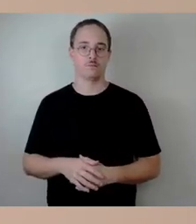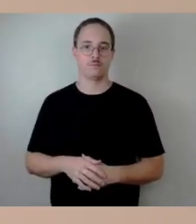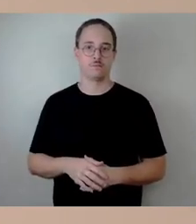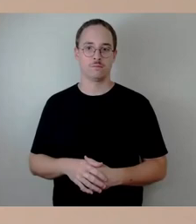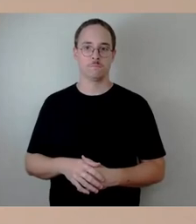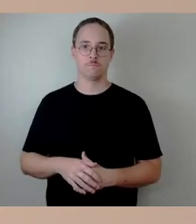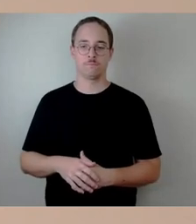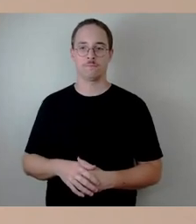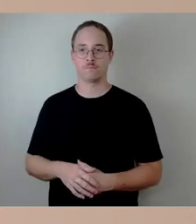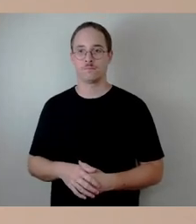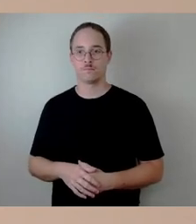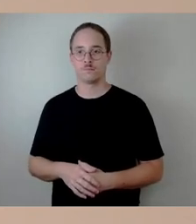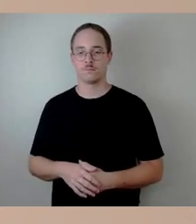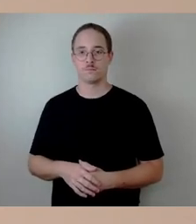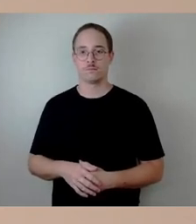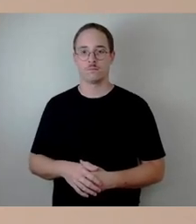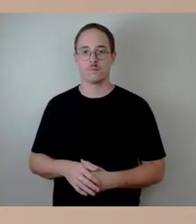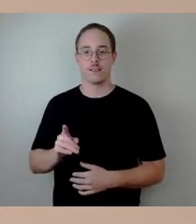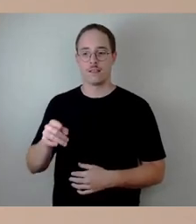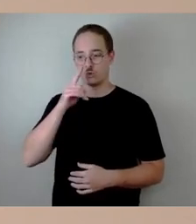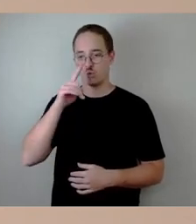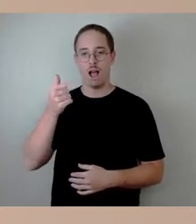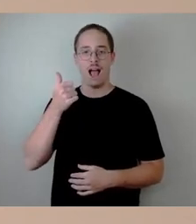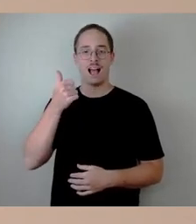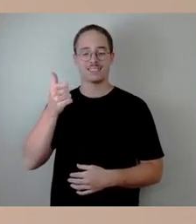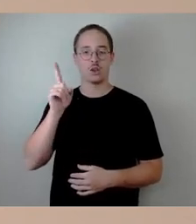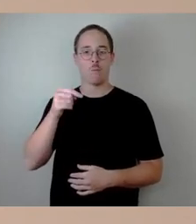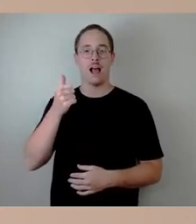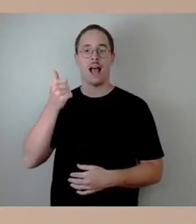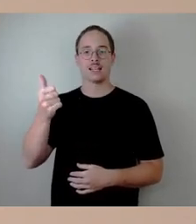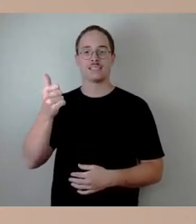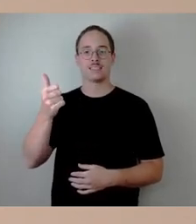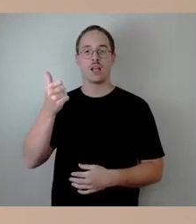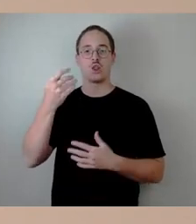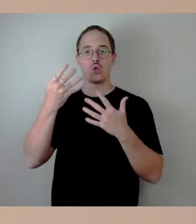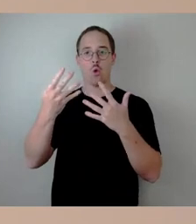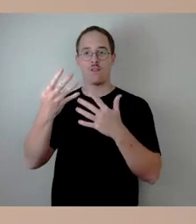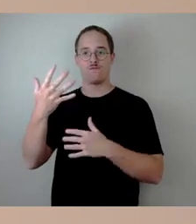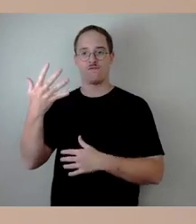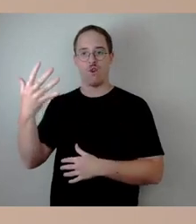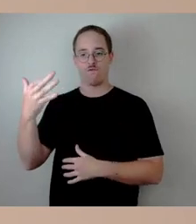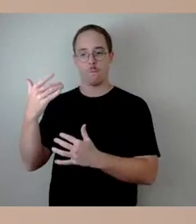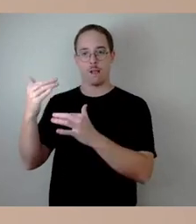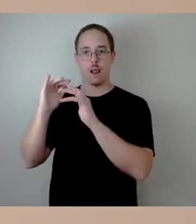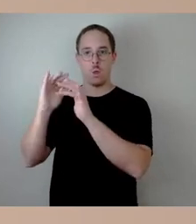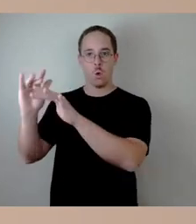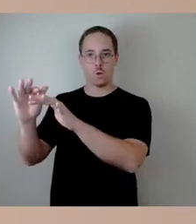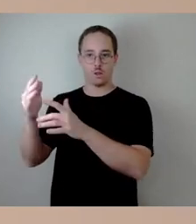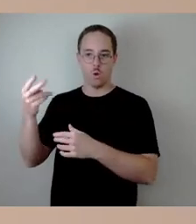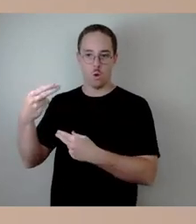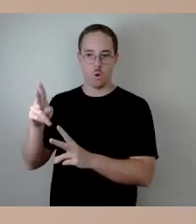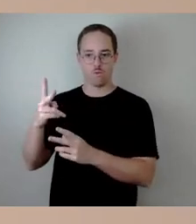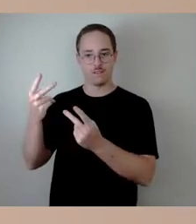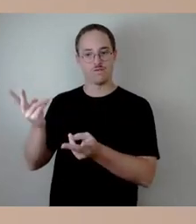wenn man so will, Förderung bekommen. Diese Förderung durch Lkw-Mautmittel. Das heißt, wir bekommen ja als